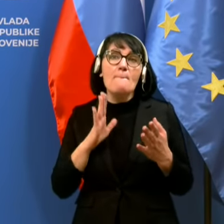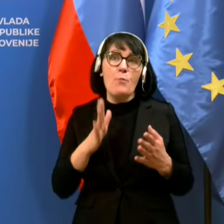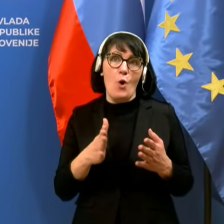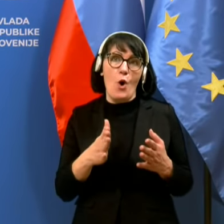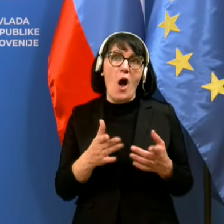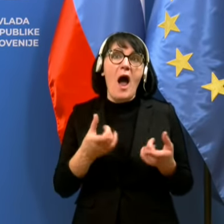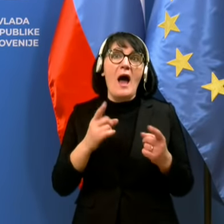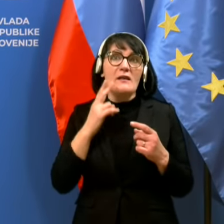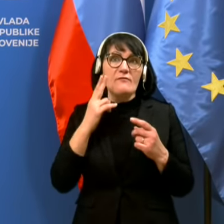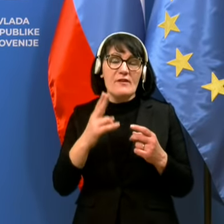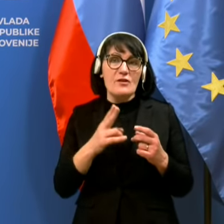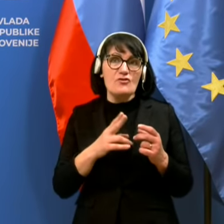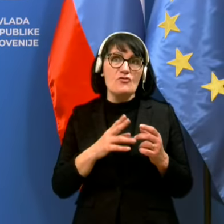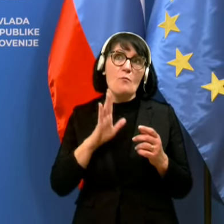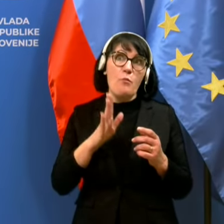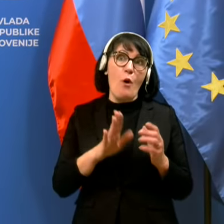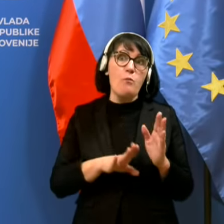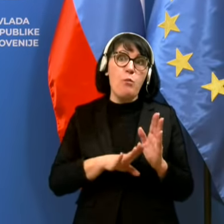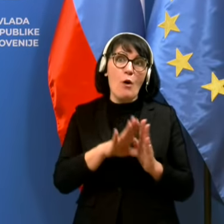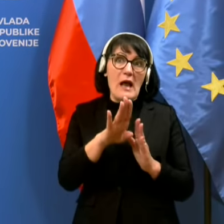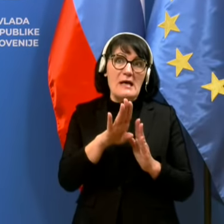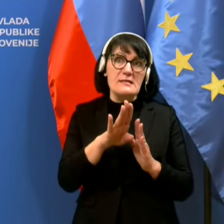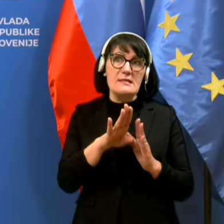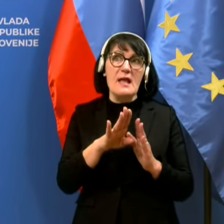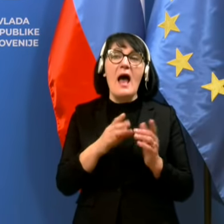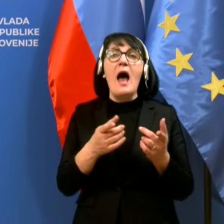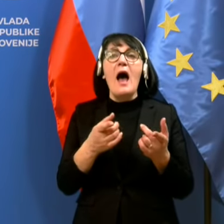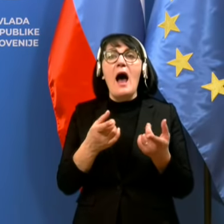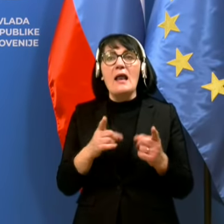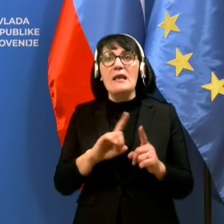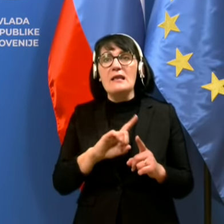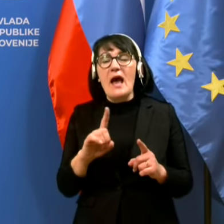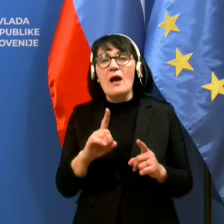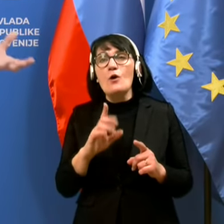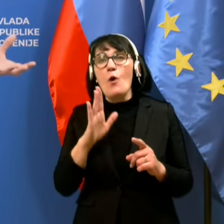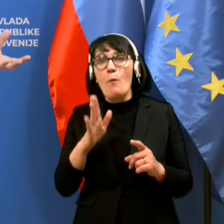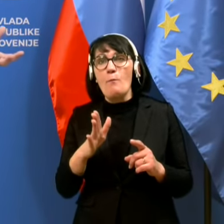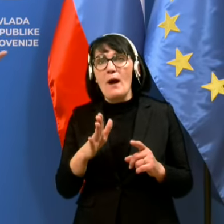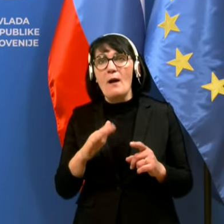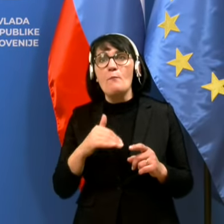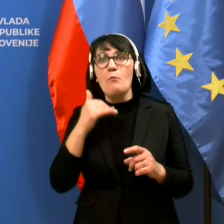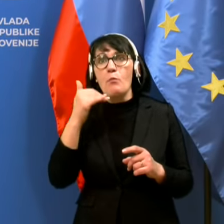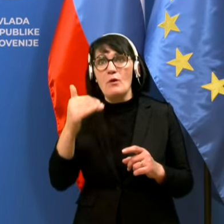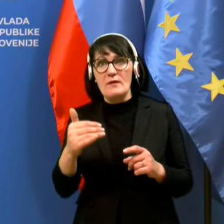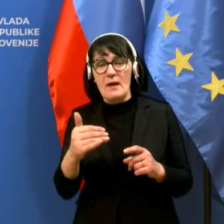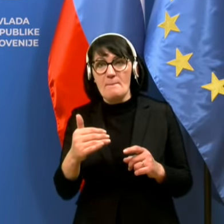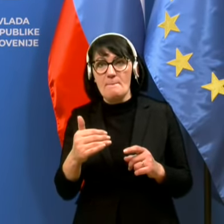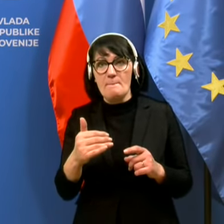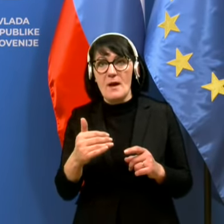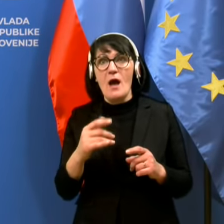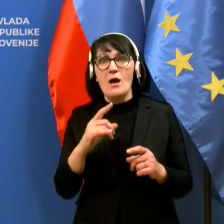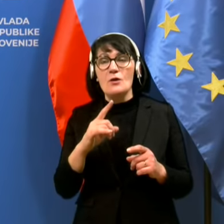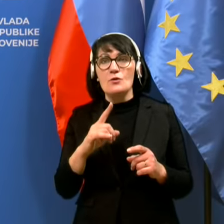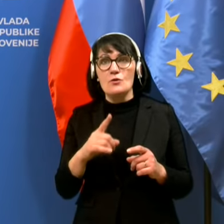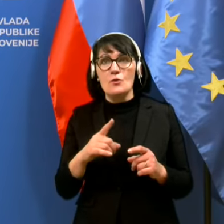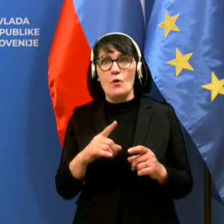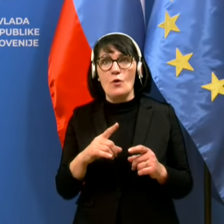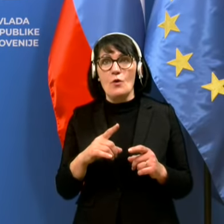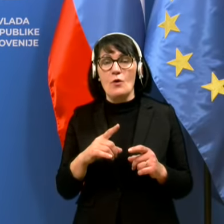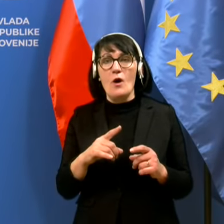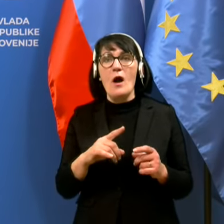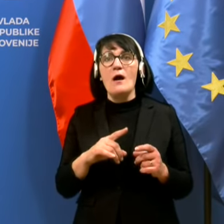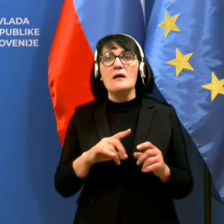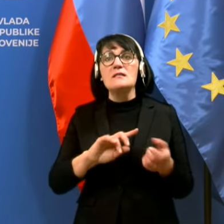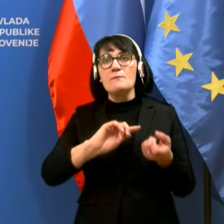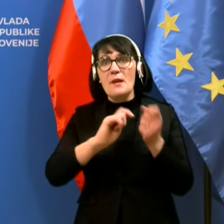vidiš nakazano porast ali nakazano povišanje, ampak ko pa to transliraš v en zelo jaseno